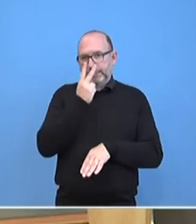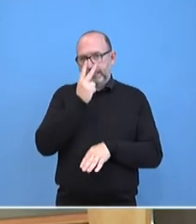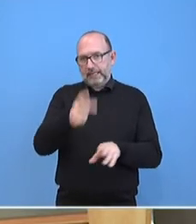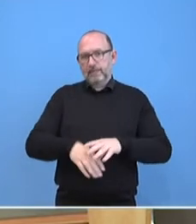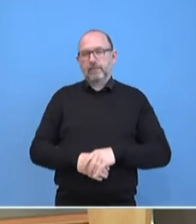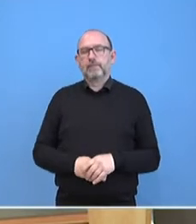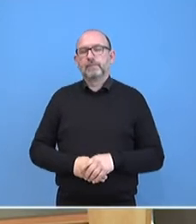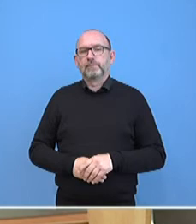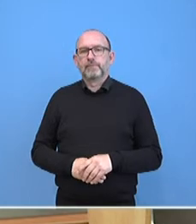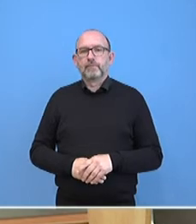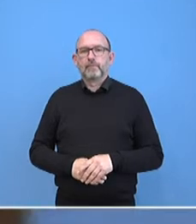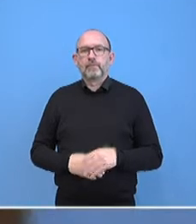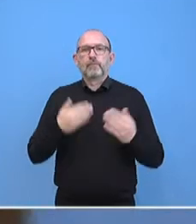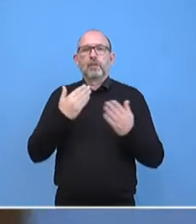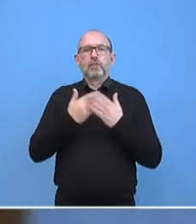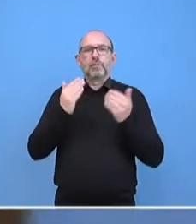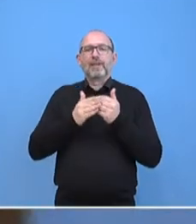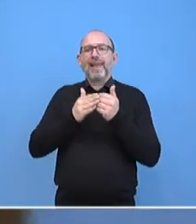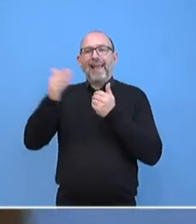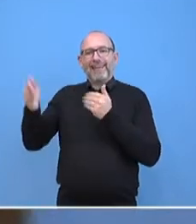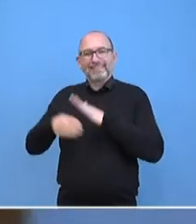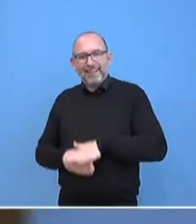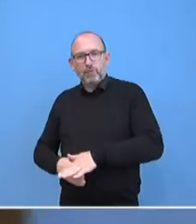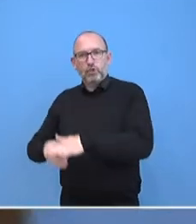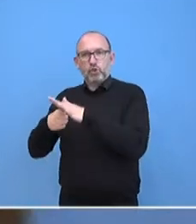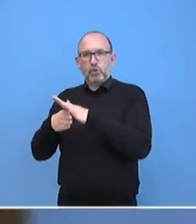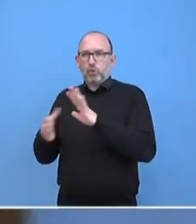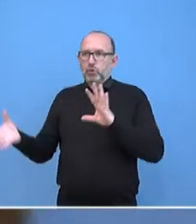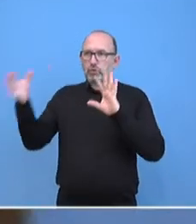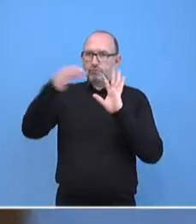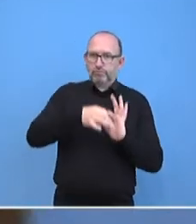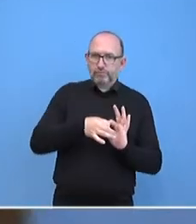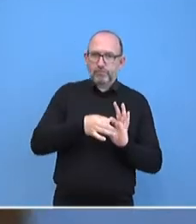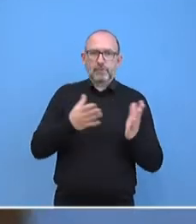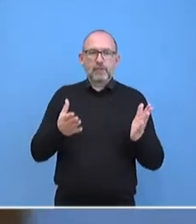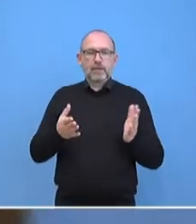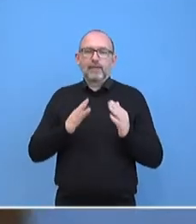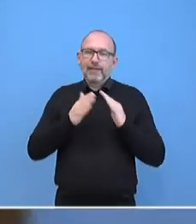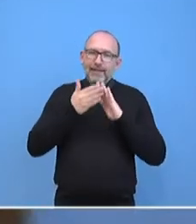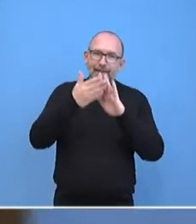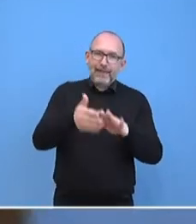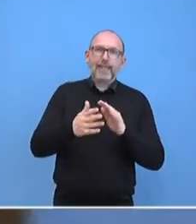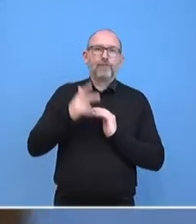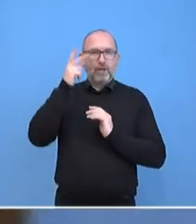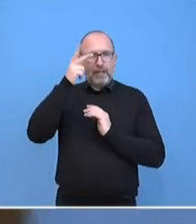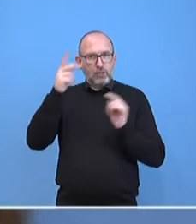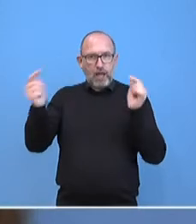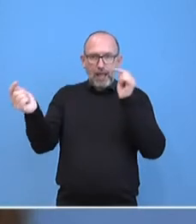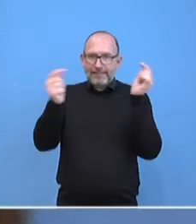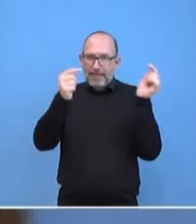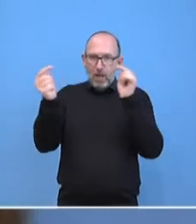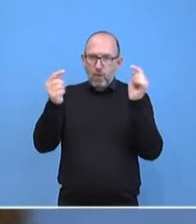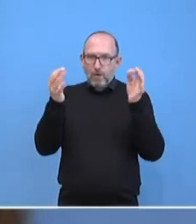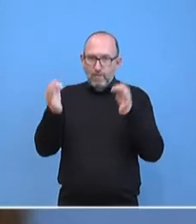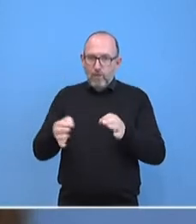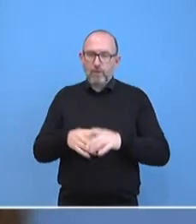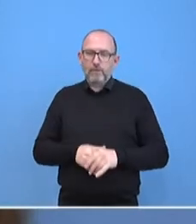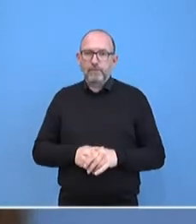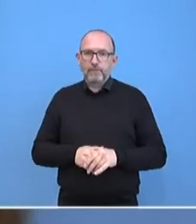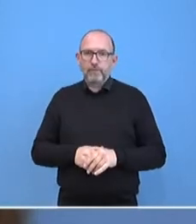Einbeziehung der externen Unterstützer angeht, auf dem Weg hin zu einem nationalen Dialog, auf dem Weg hin zu